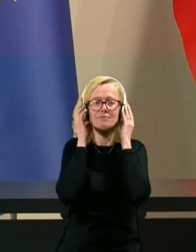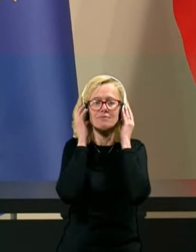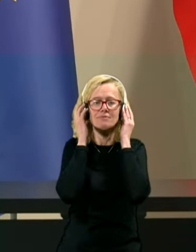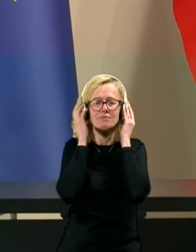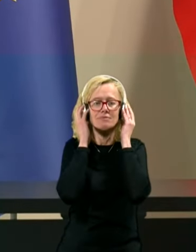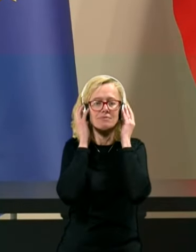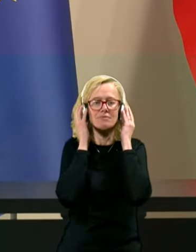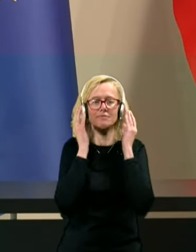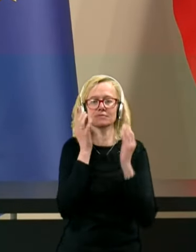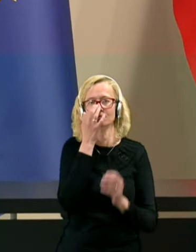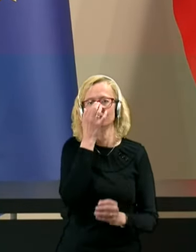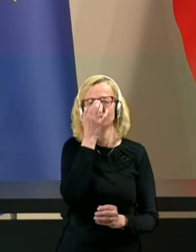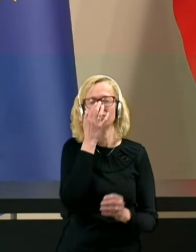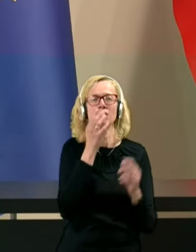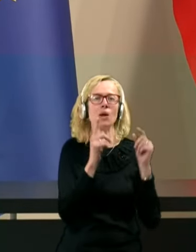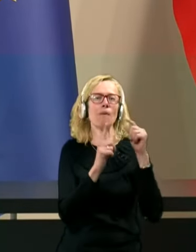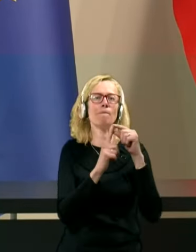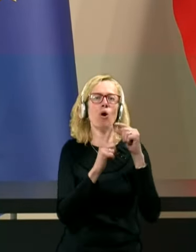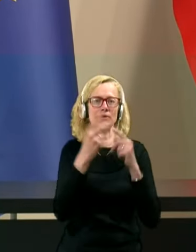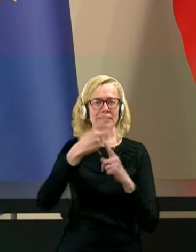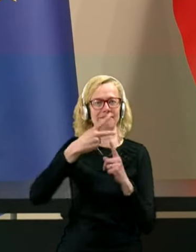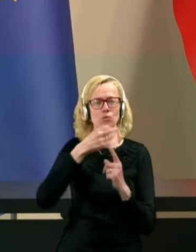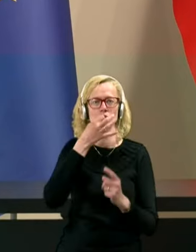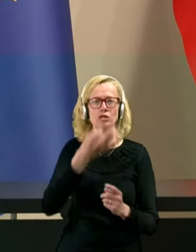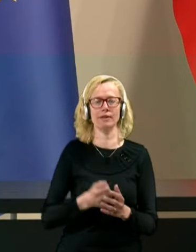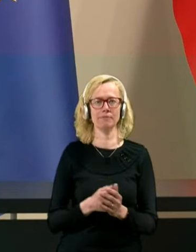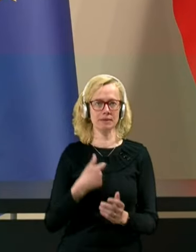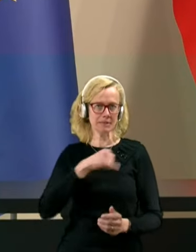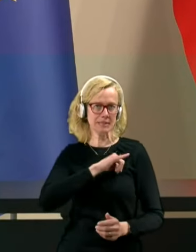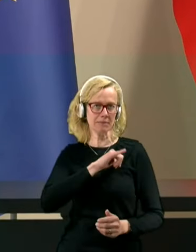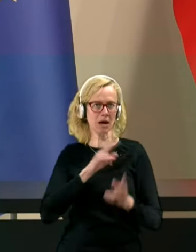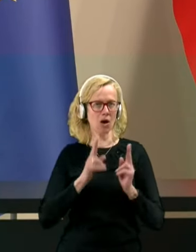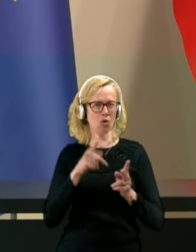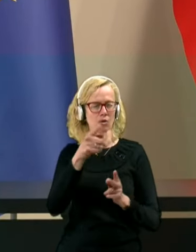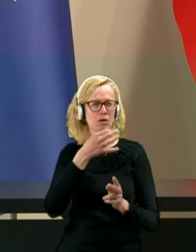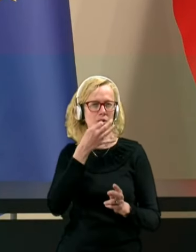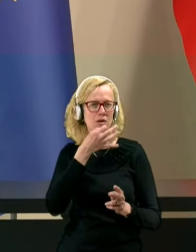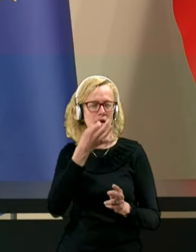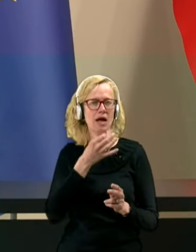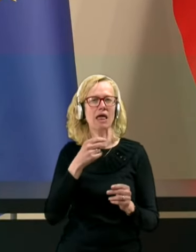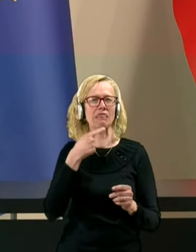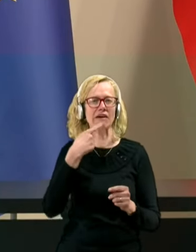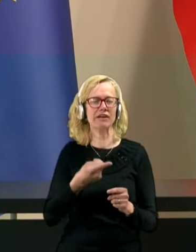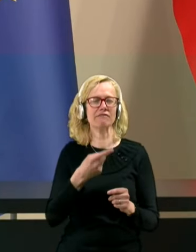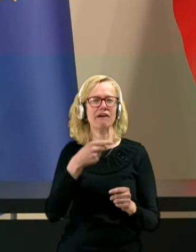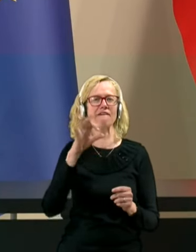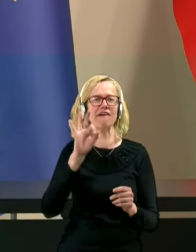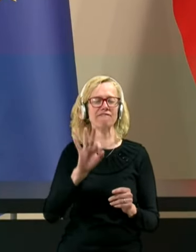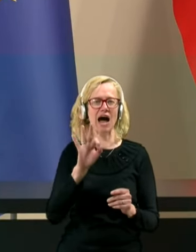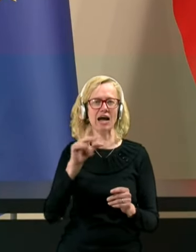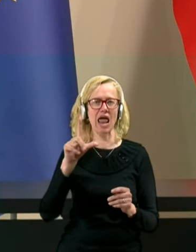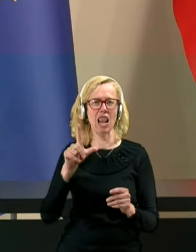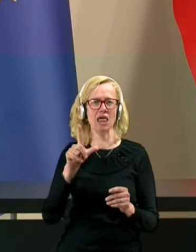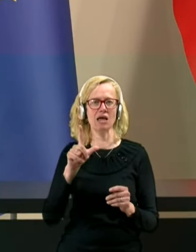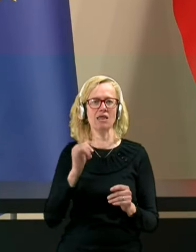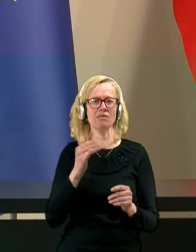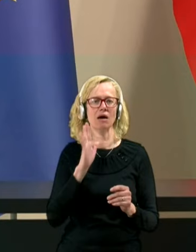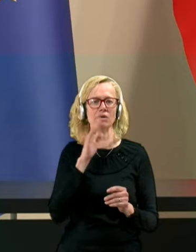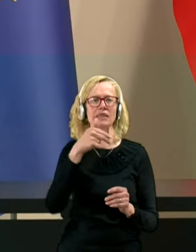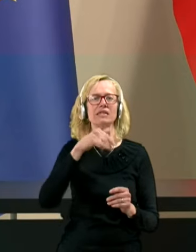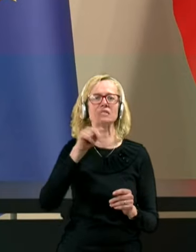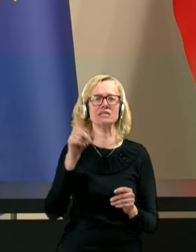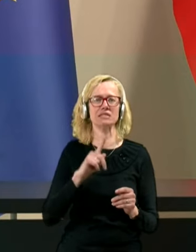Pozdravljeni, Veronika Laurenčič, POP TV. Mene pa zanima, kako komentirate na vedbe Fafangla, da bi ne jaz rad sledil